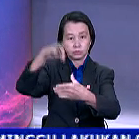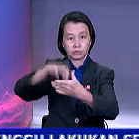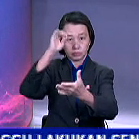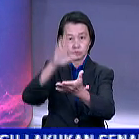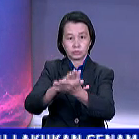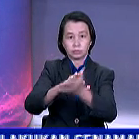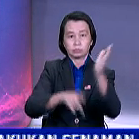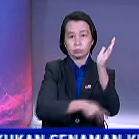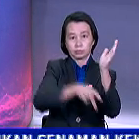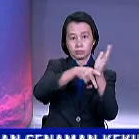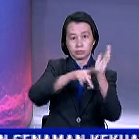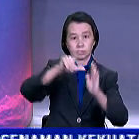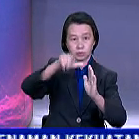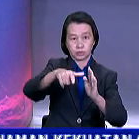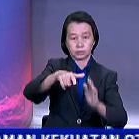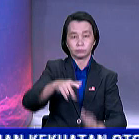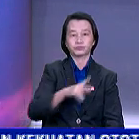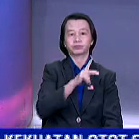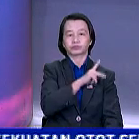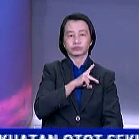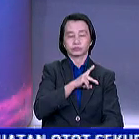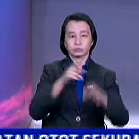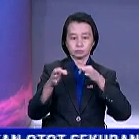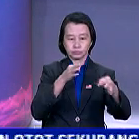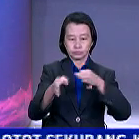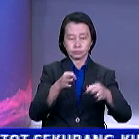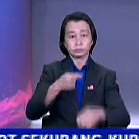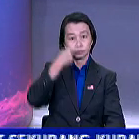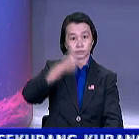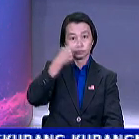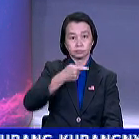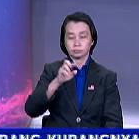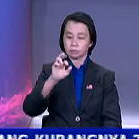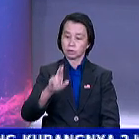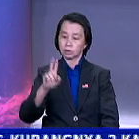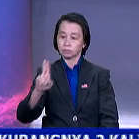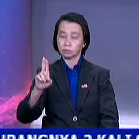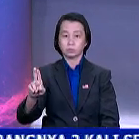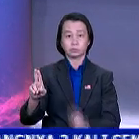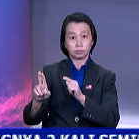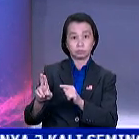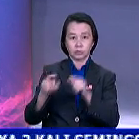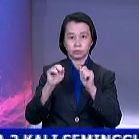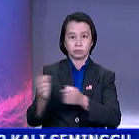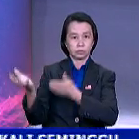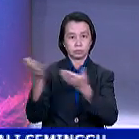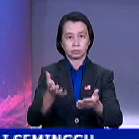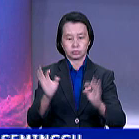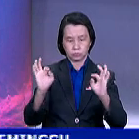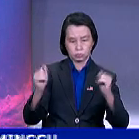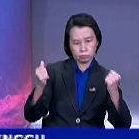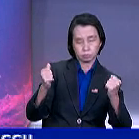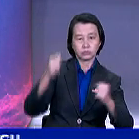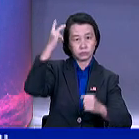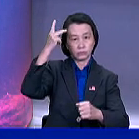Parlimen nanti. Ketua Penerangannya Datu Julita Majungki berkata RUU berkenaan mampu membawa kestabilan